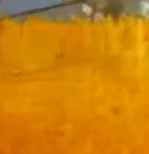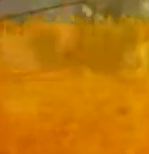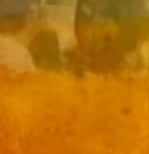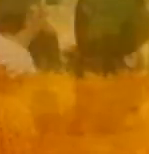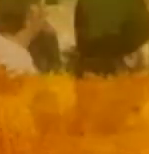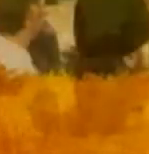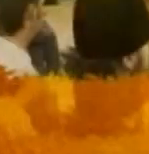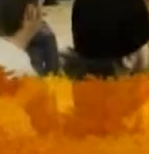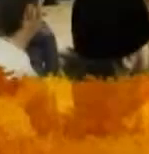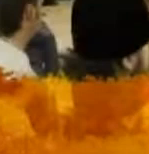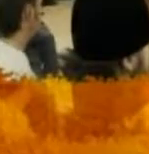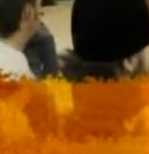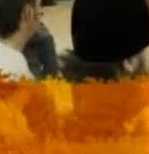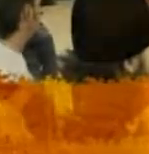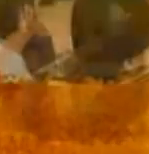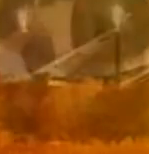Редактор субтитров.Семкин Корректор А.Егорова